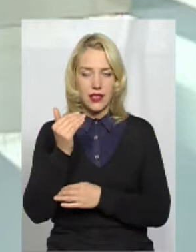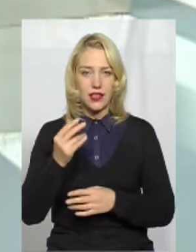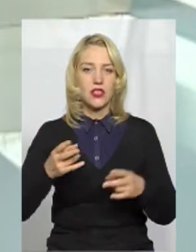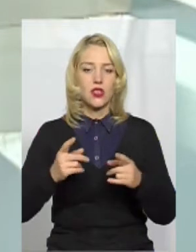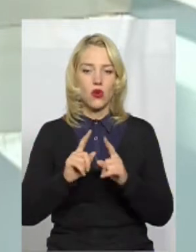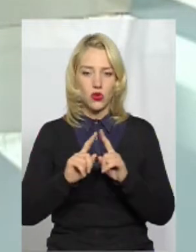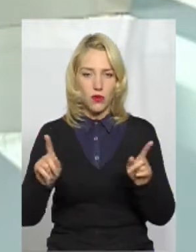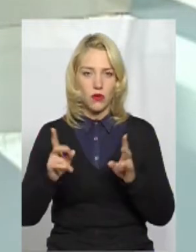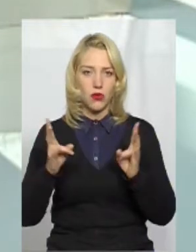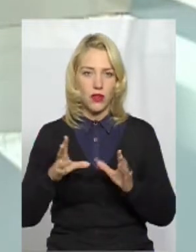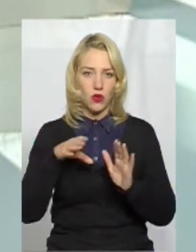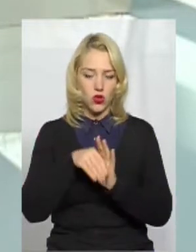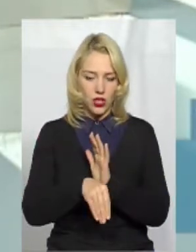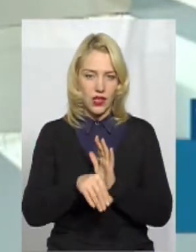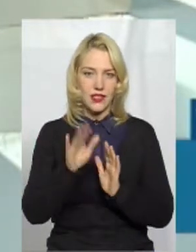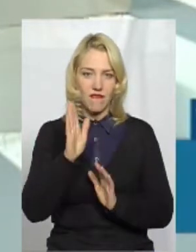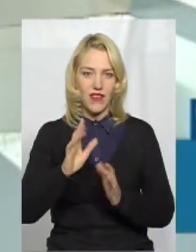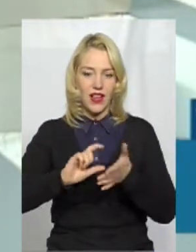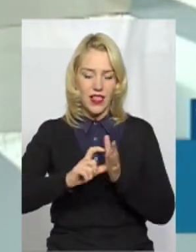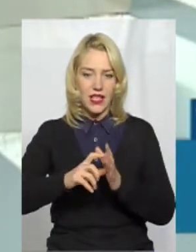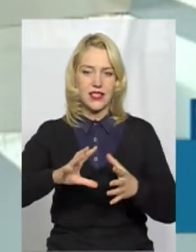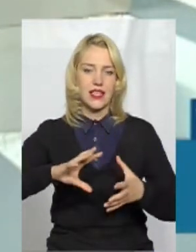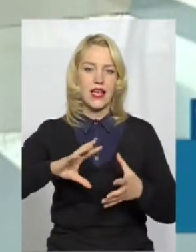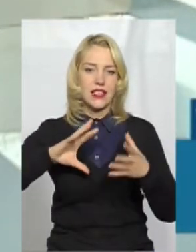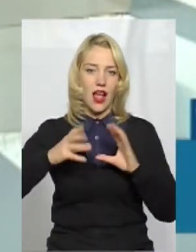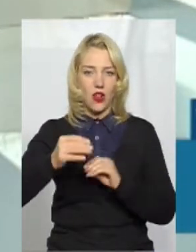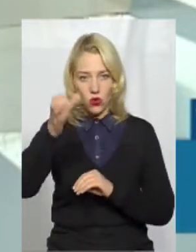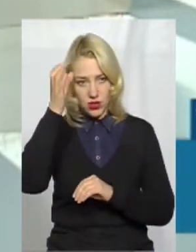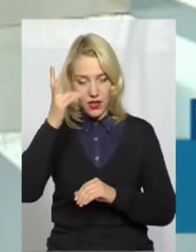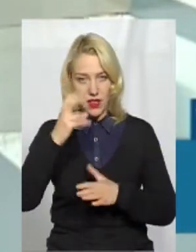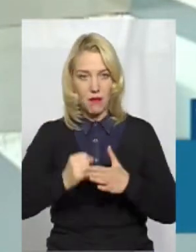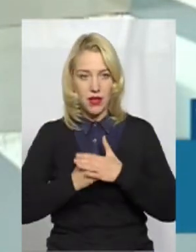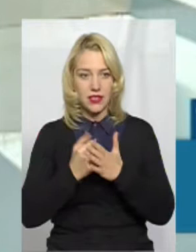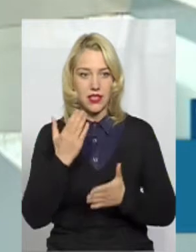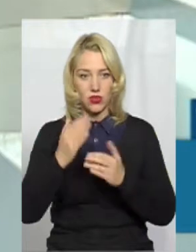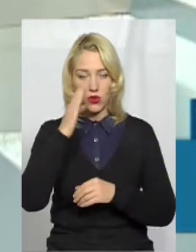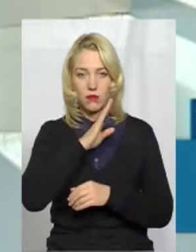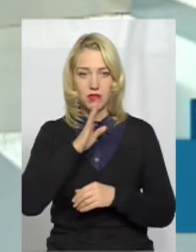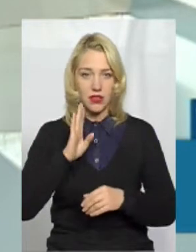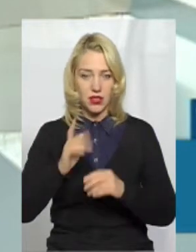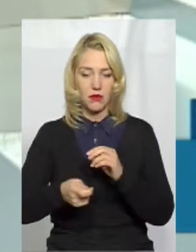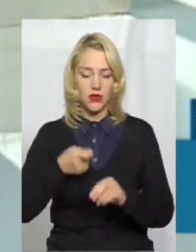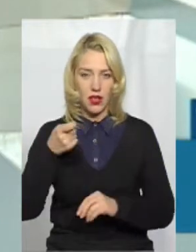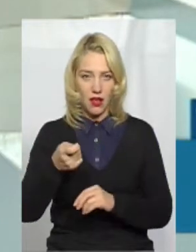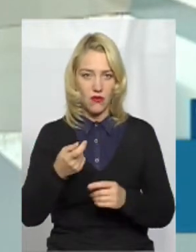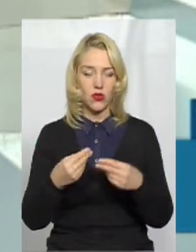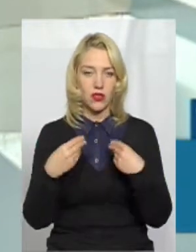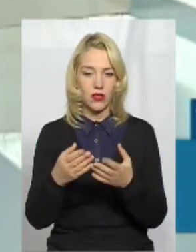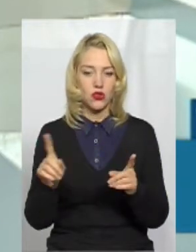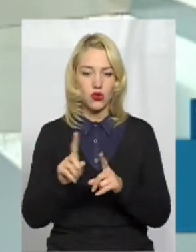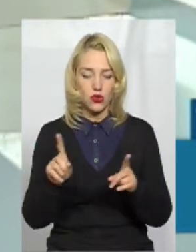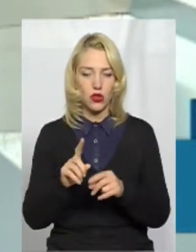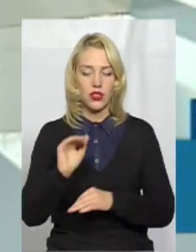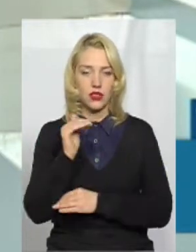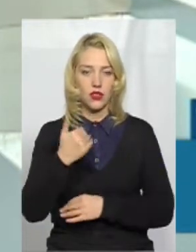включається в клас загальноосвітній, і на базі, якщо б батьки подали вже цю заяву, що вони хочуть, щоб